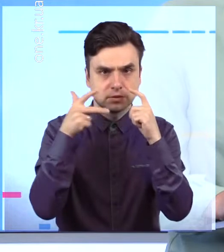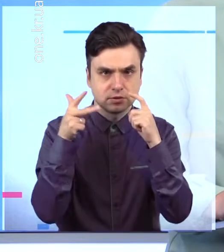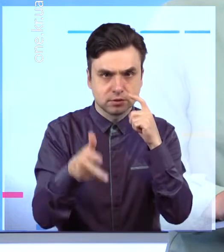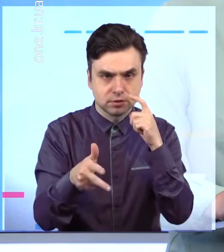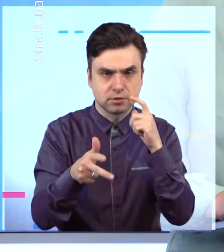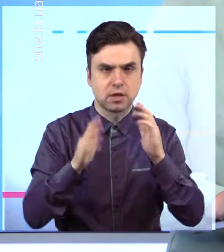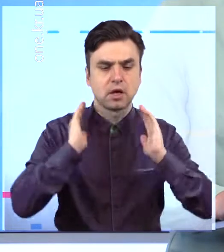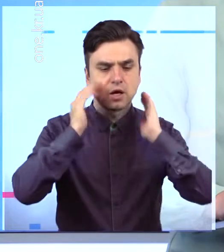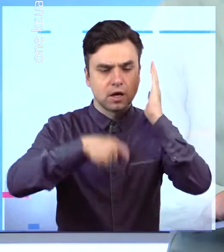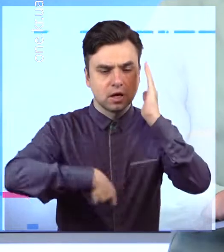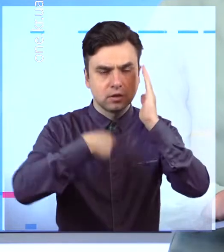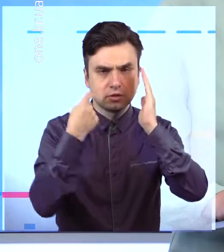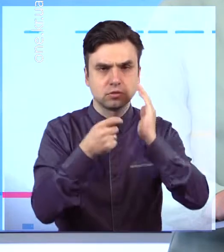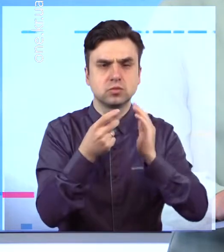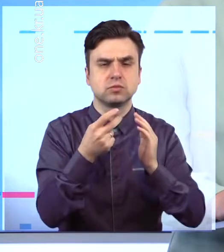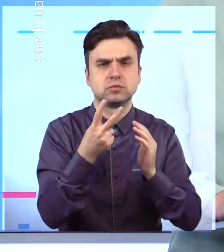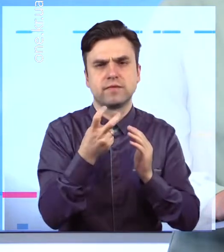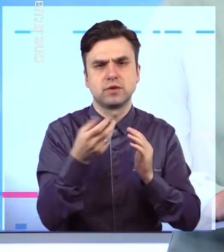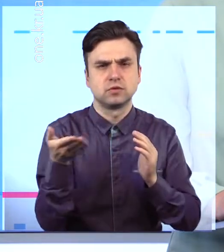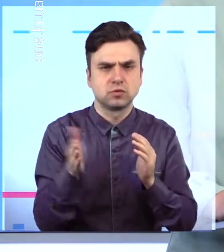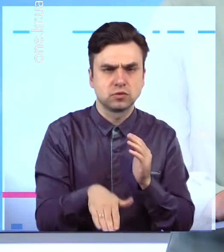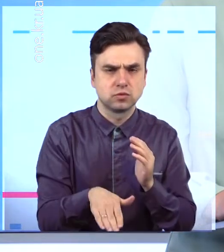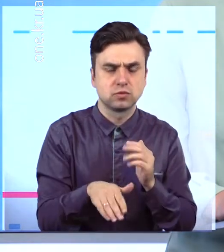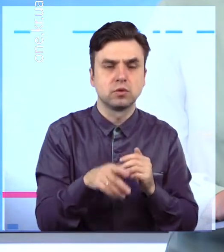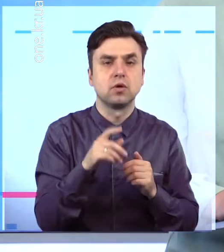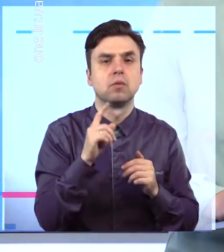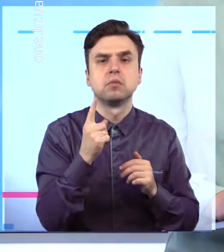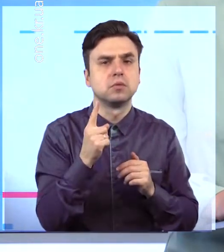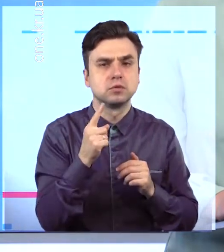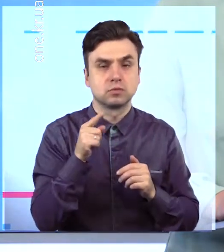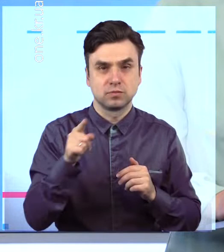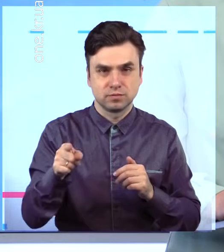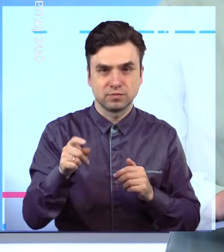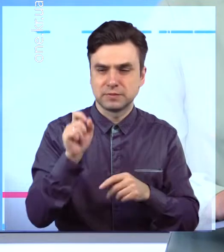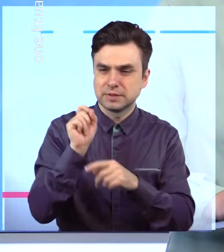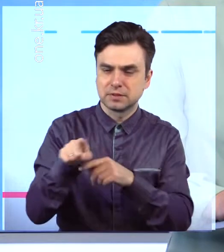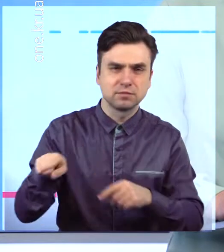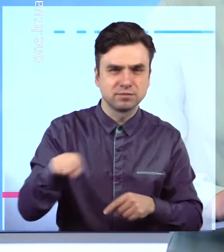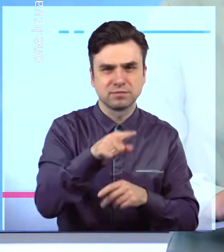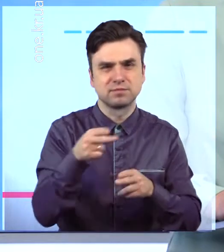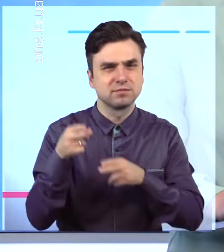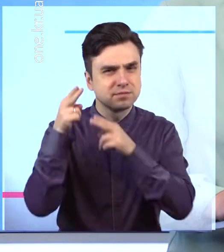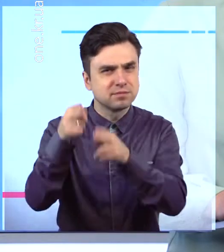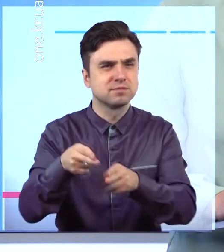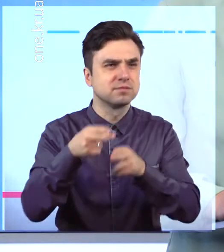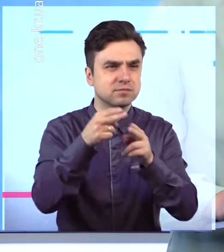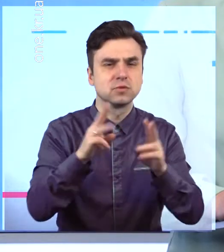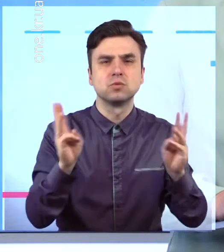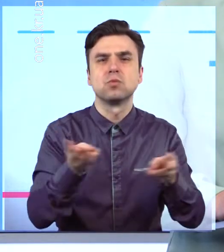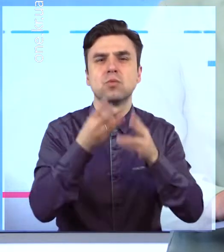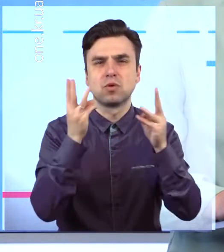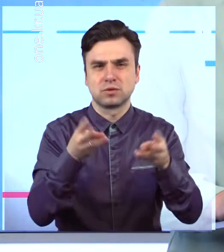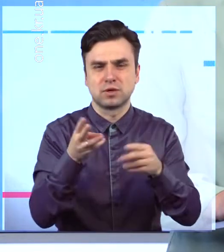біозахисту. Під час виконання своїх службових обов'язків криворізьким вогнеборцям нерідко доводиться разом із медиками